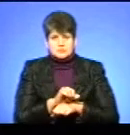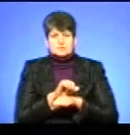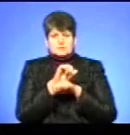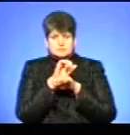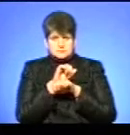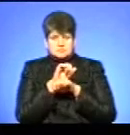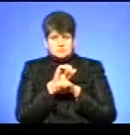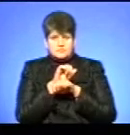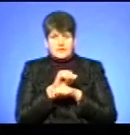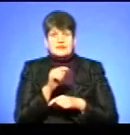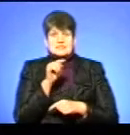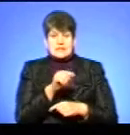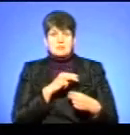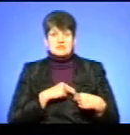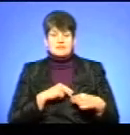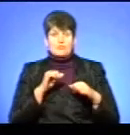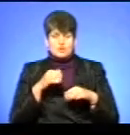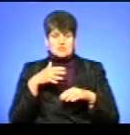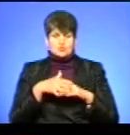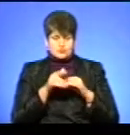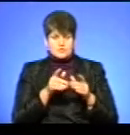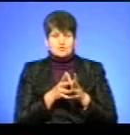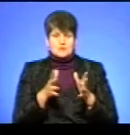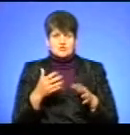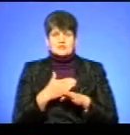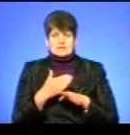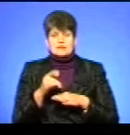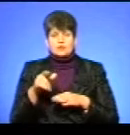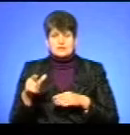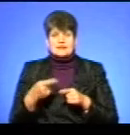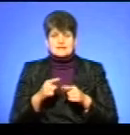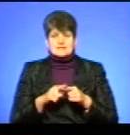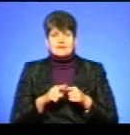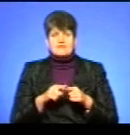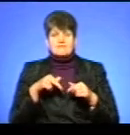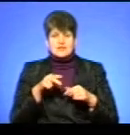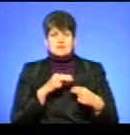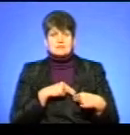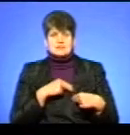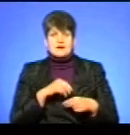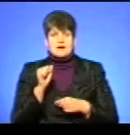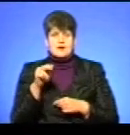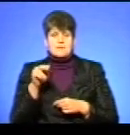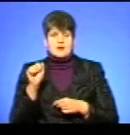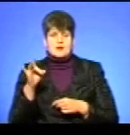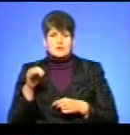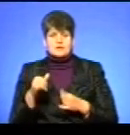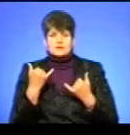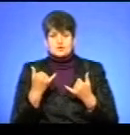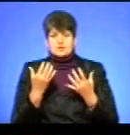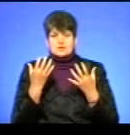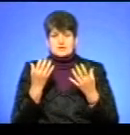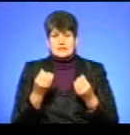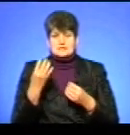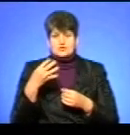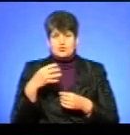протесту, то із тих працівників можна зрозуміти, що основна маса людей, які вийшли туди, це вийшли працівники апарату, який на сьогоднішній момент складає більше